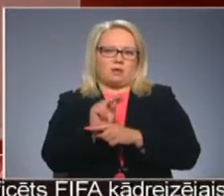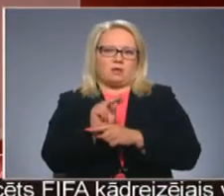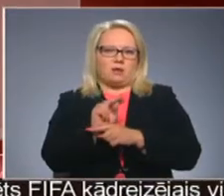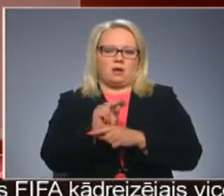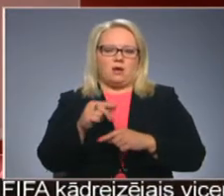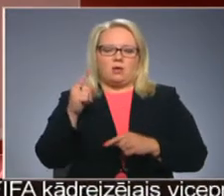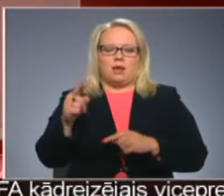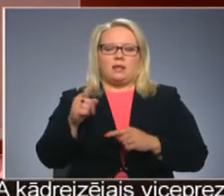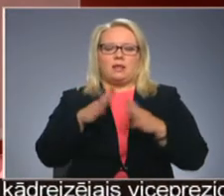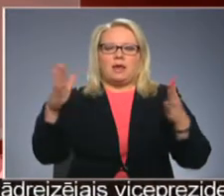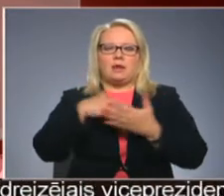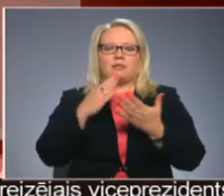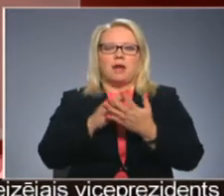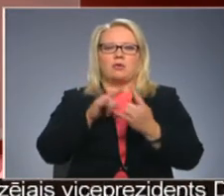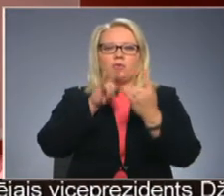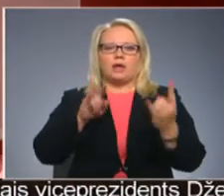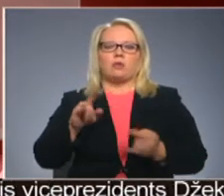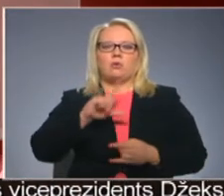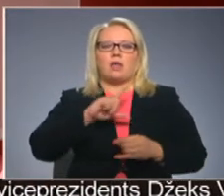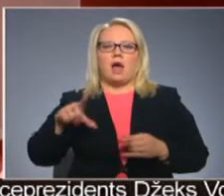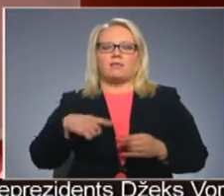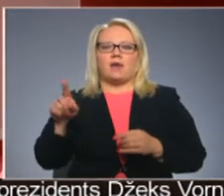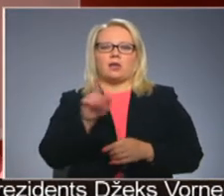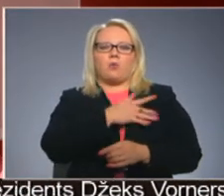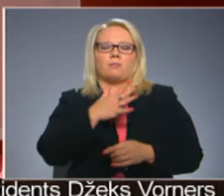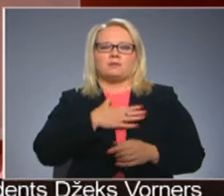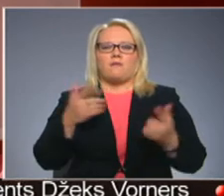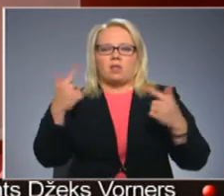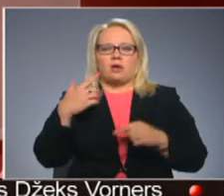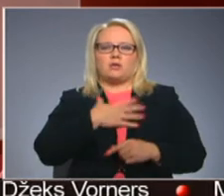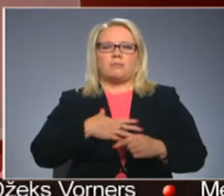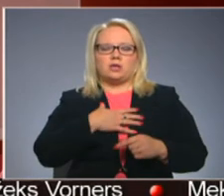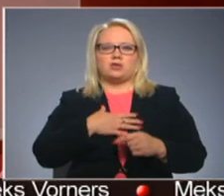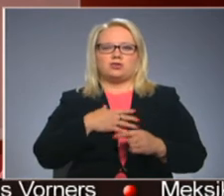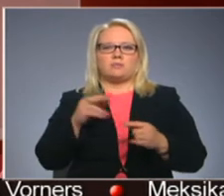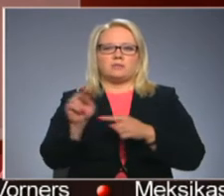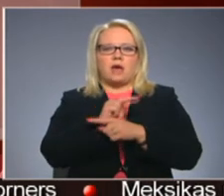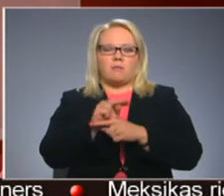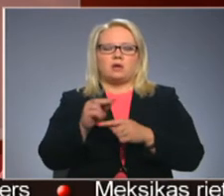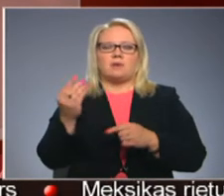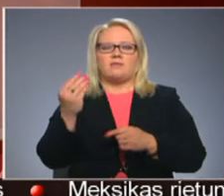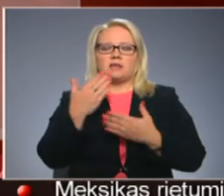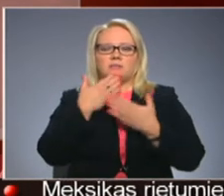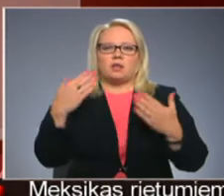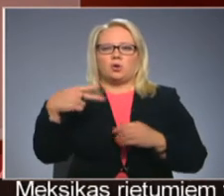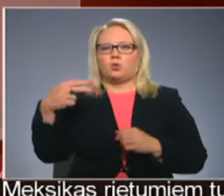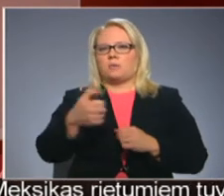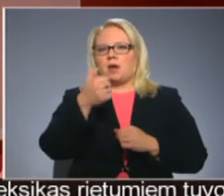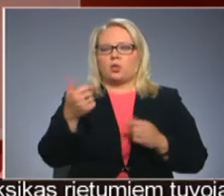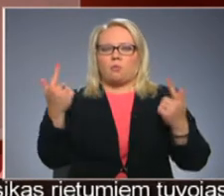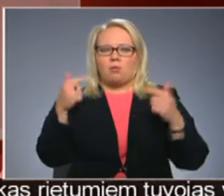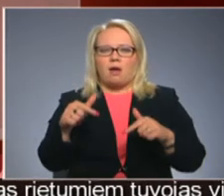dēļ cilta Latvijā ir nokalpojuši savu laiku, tie nepieciešams remonts finansējums jau pēdējo 20 gadu laikā